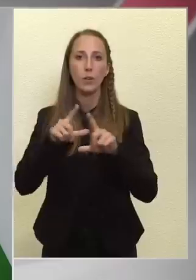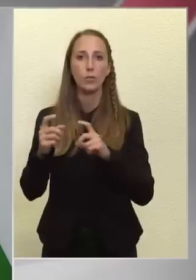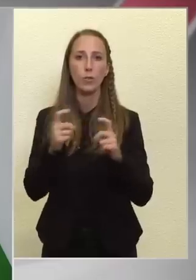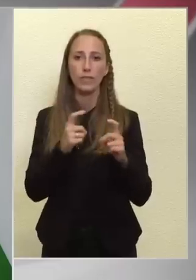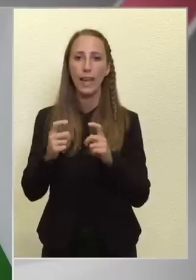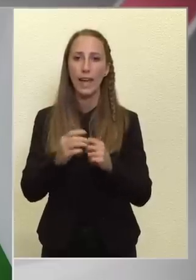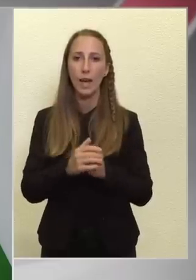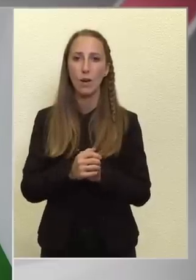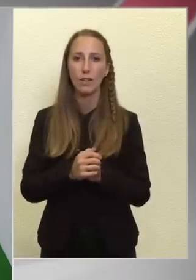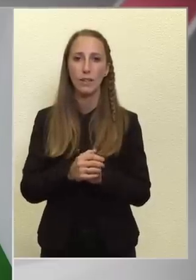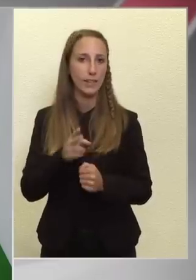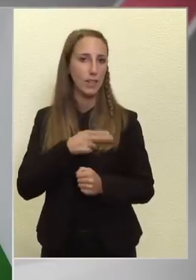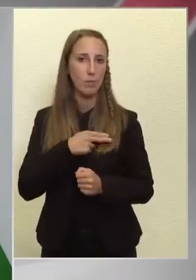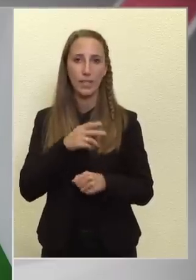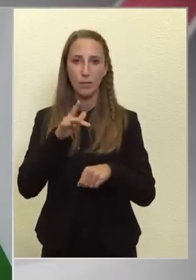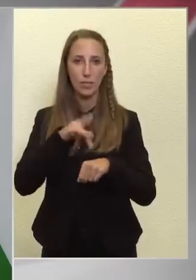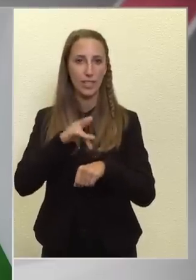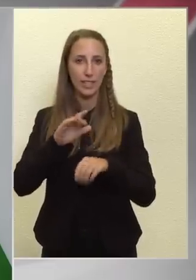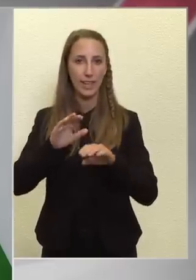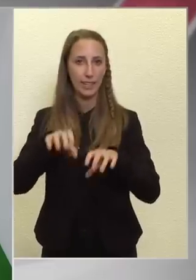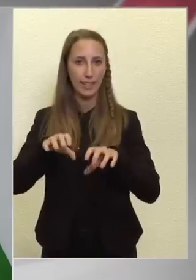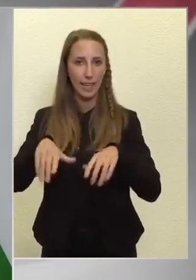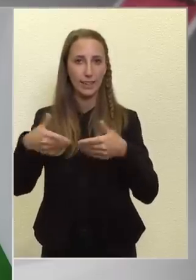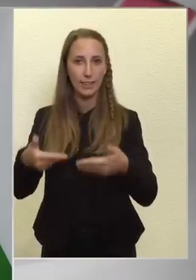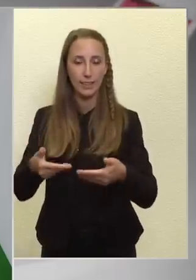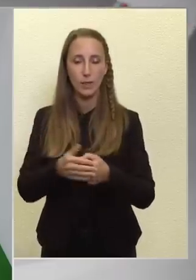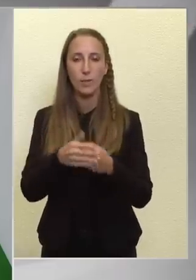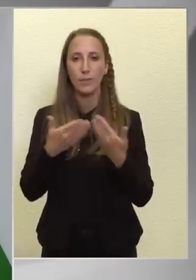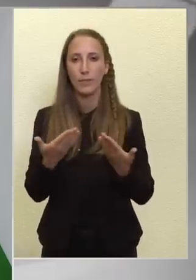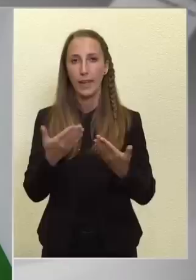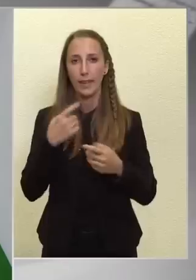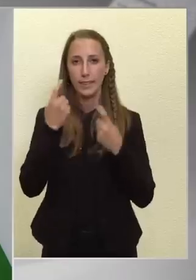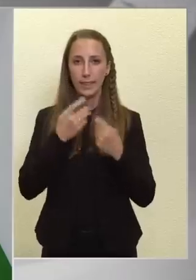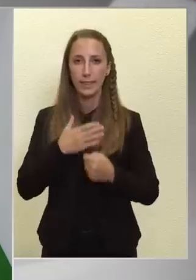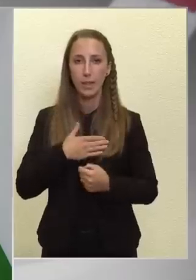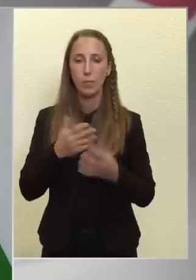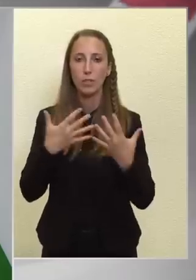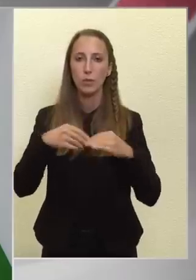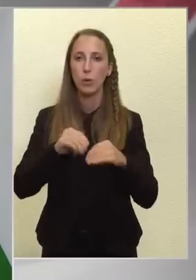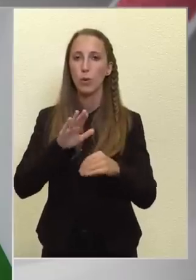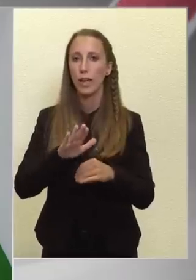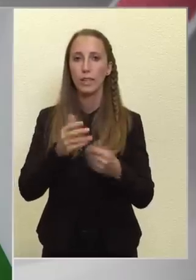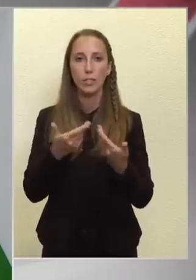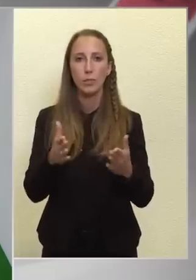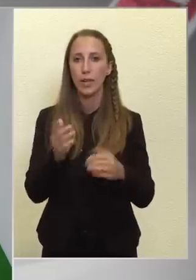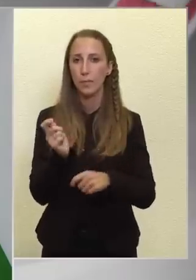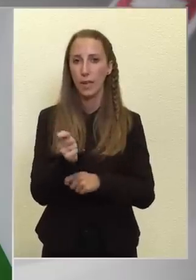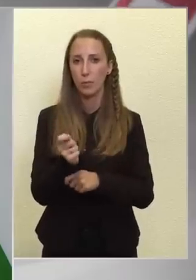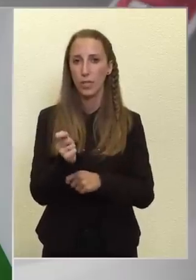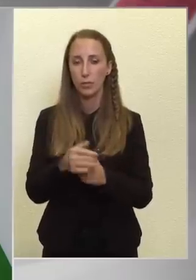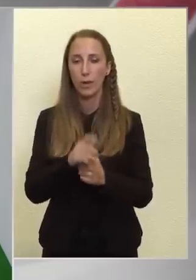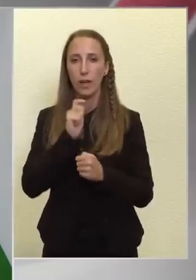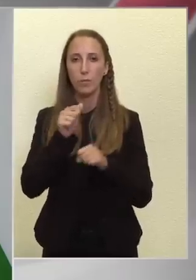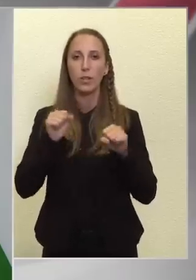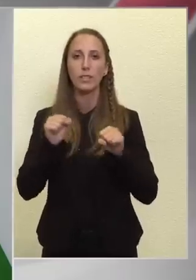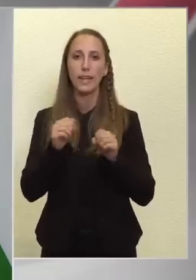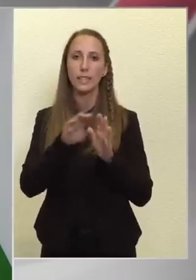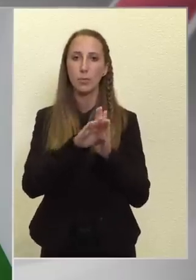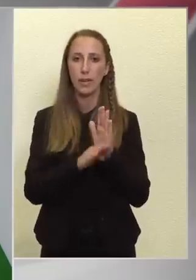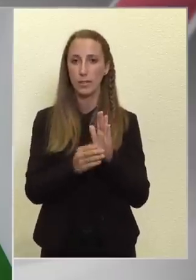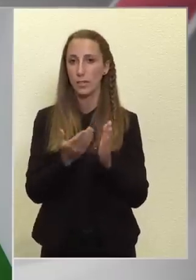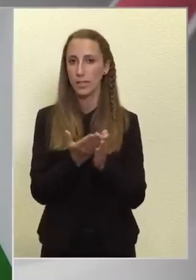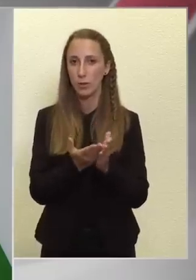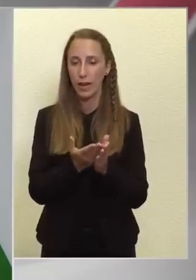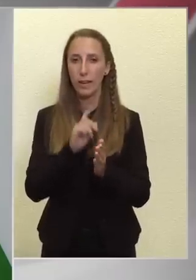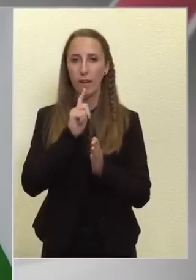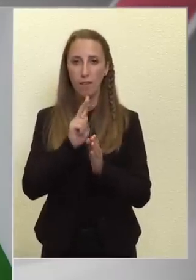vitájában nem érdemes évintetté tenni. Tehát szerintem a szülőket semmiképpen ne büntessük meg, a magyar sztrájk szabályozás ezt szolgálja.